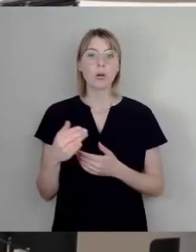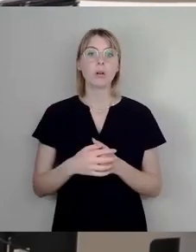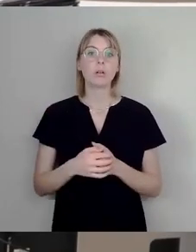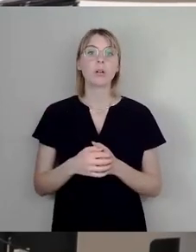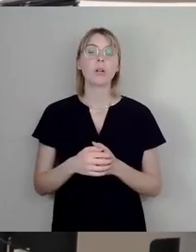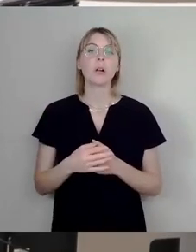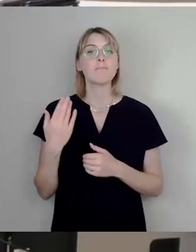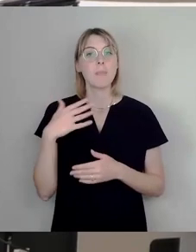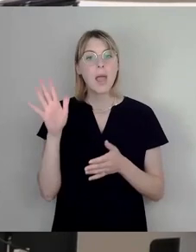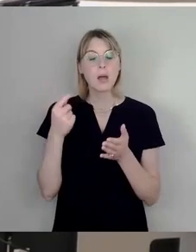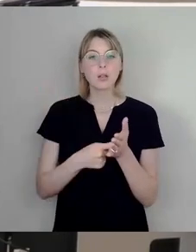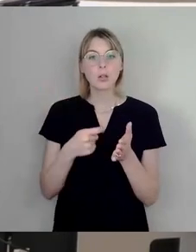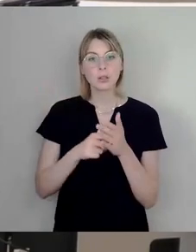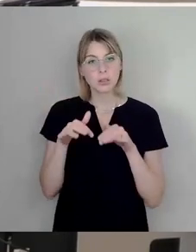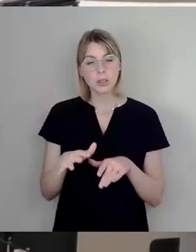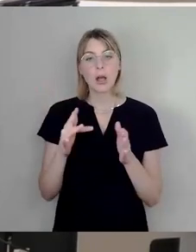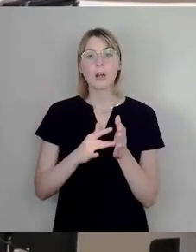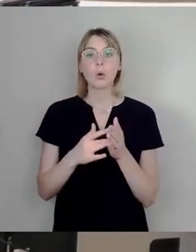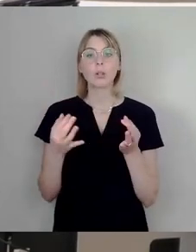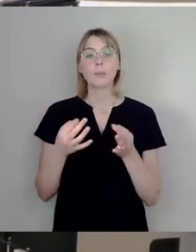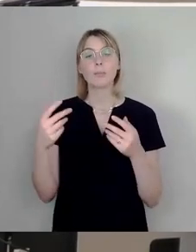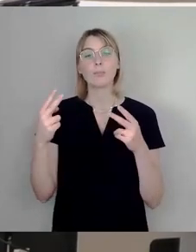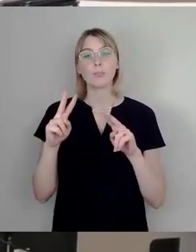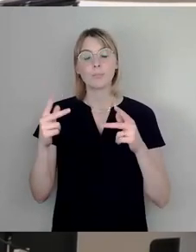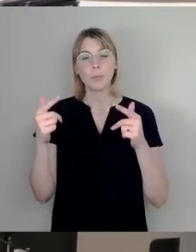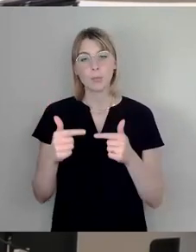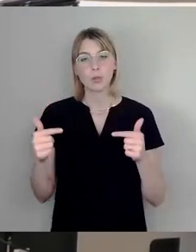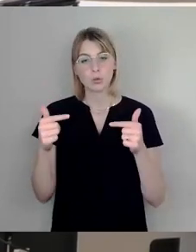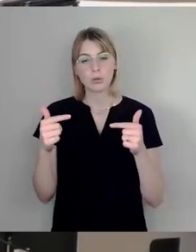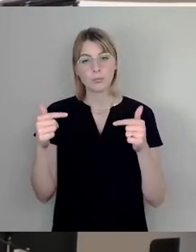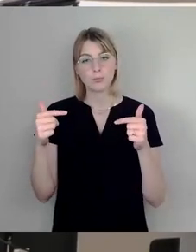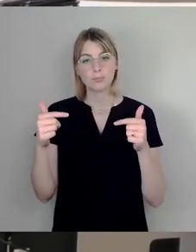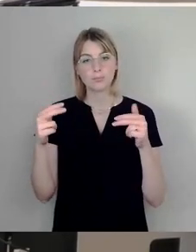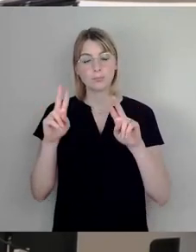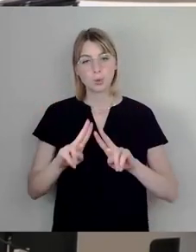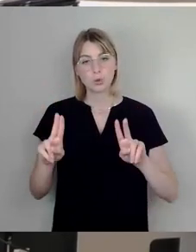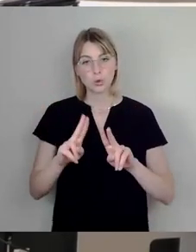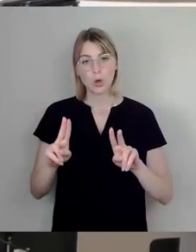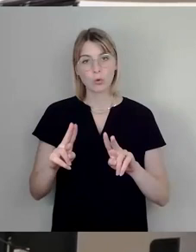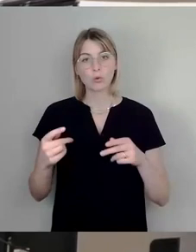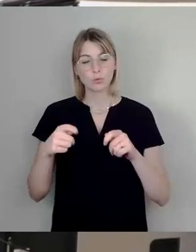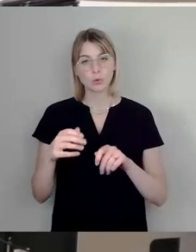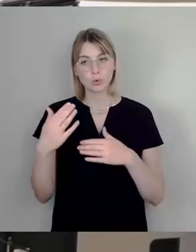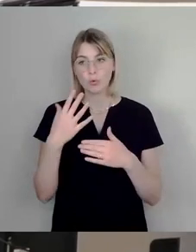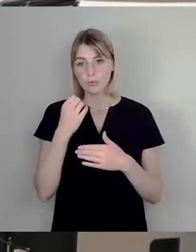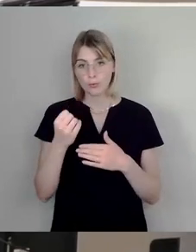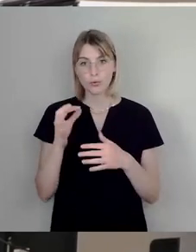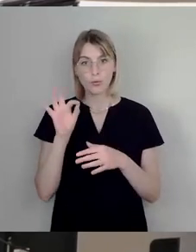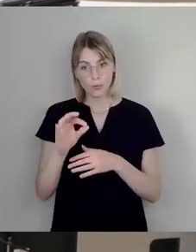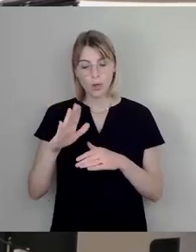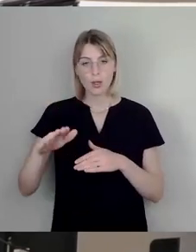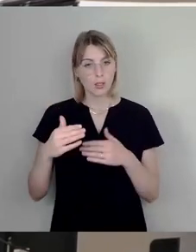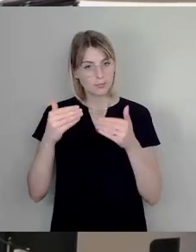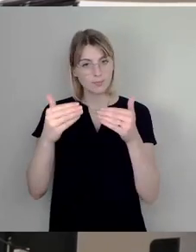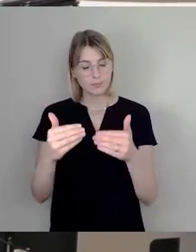kommen, weil wir den Betreuungsschlüssel in dem Sinne zugunsten der Kinder verschieben wollen, dass die vom Land oder vom Bund zu tragen sind.